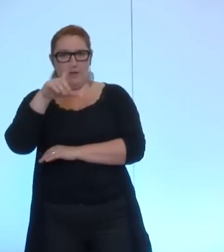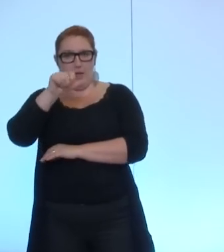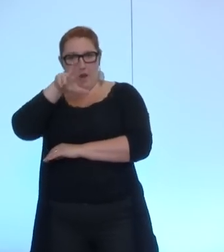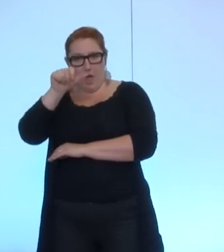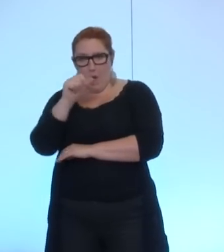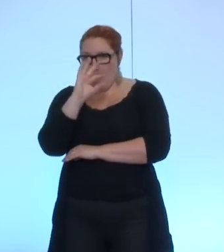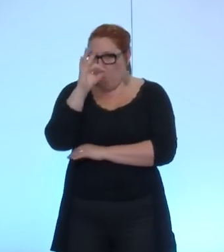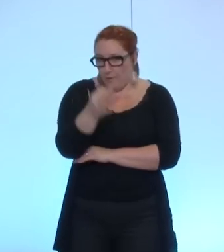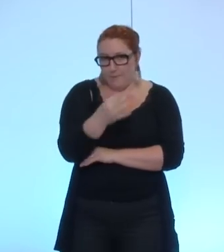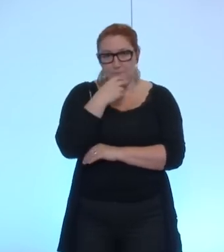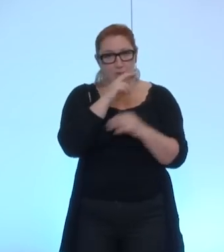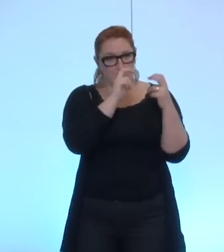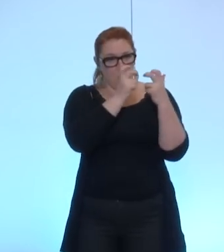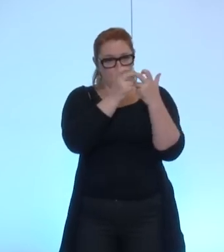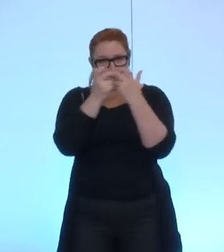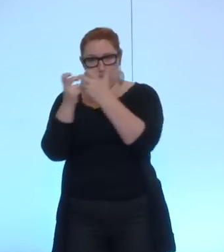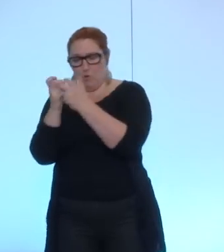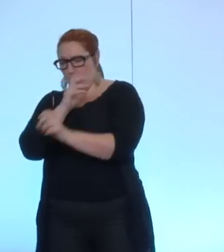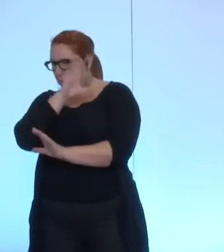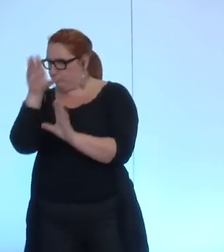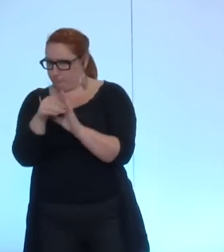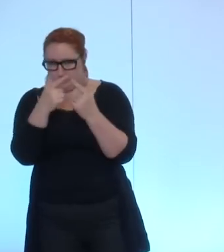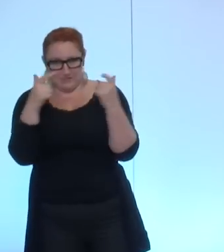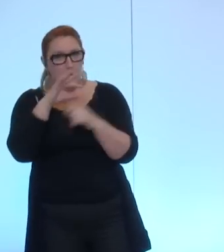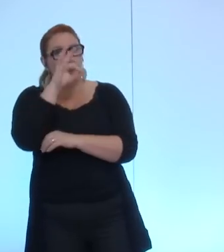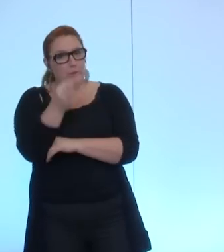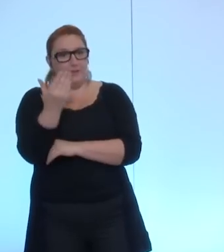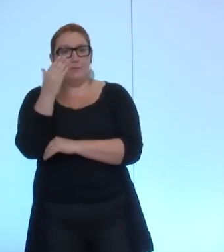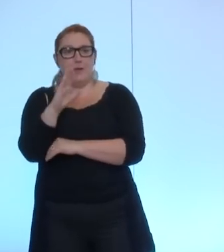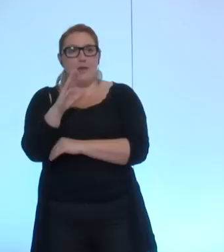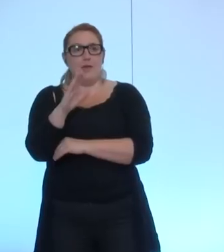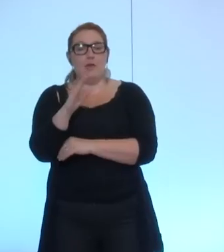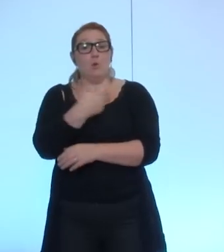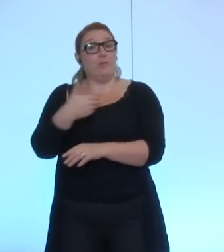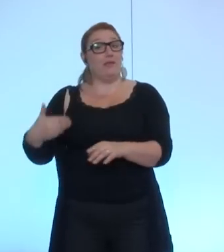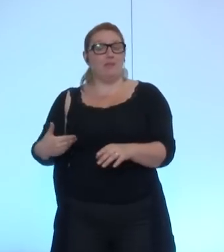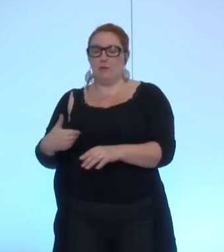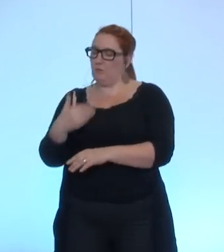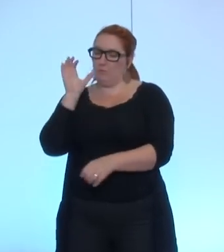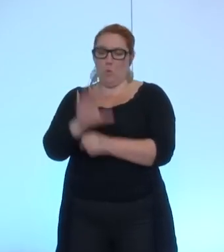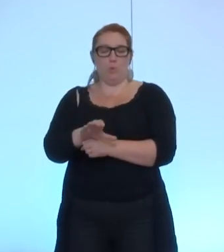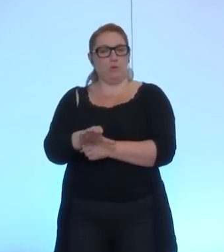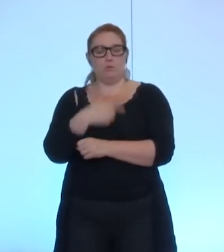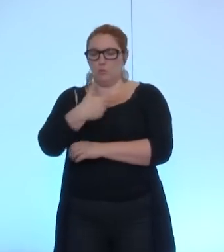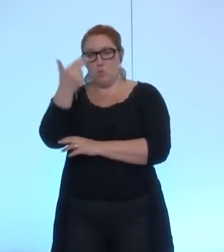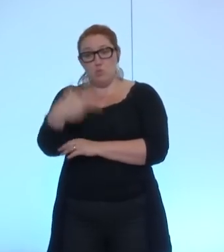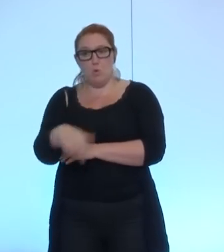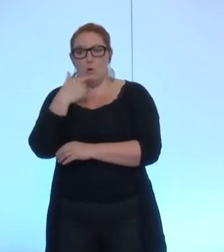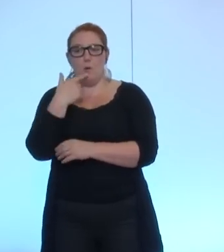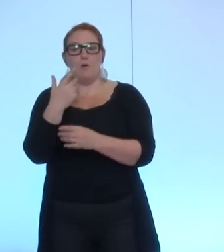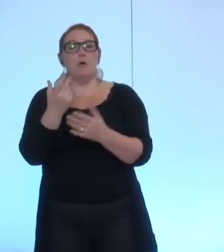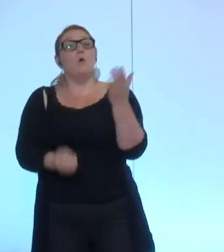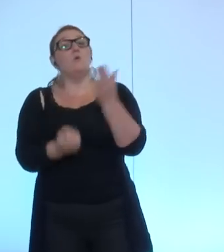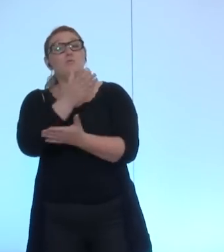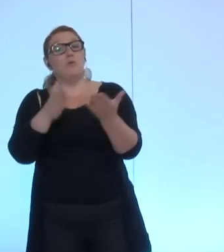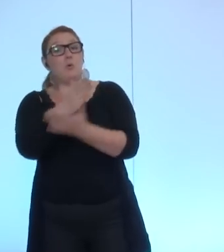que ces montants soient intégrés etc par contre non contre le dernier que la ville ne finance plus de nouveaux